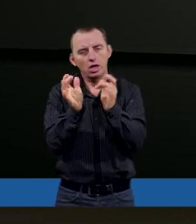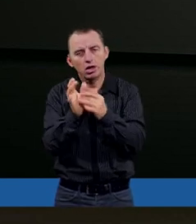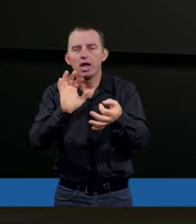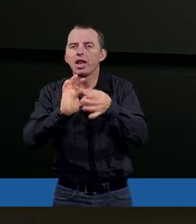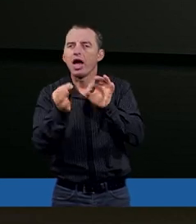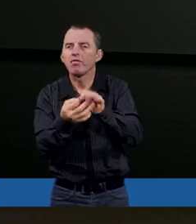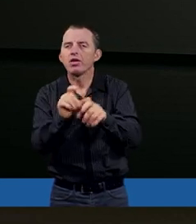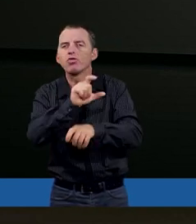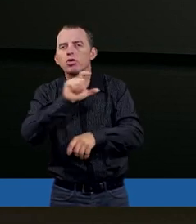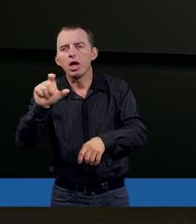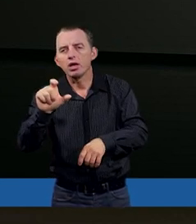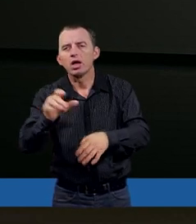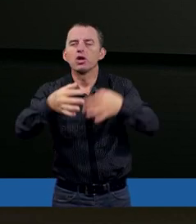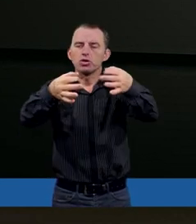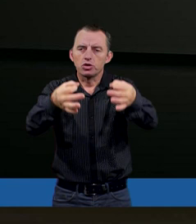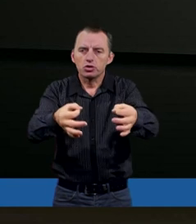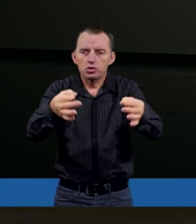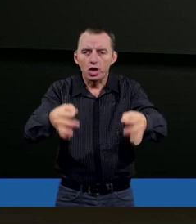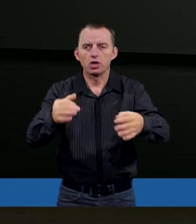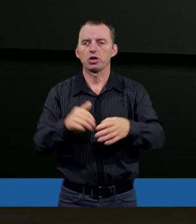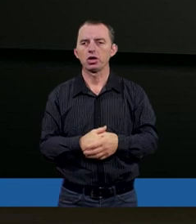nawet w czasach dzisiejszych.